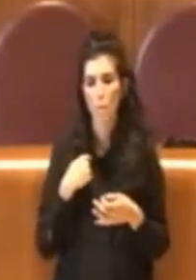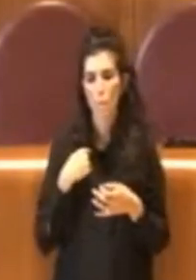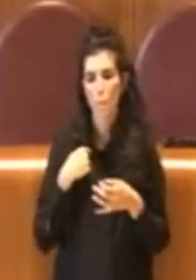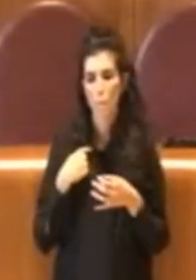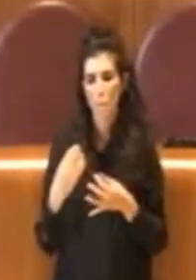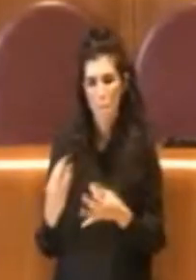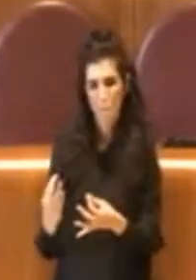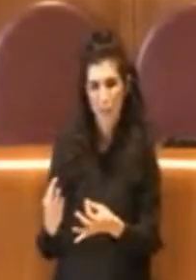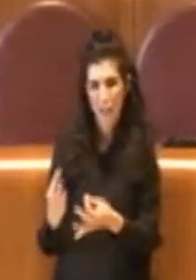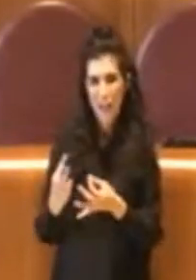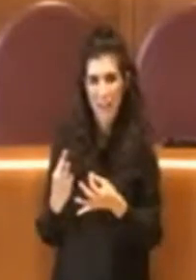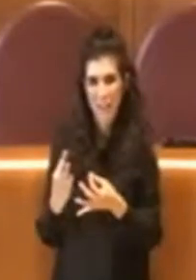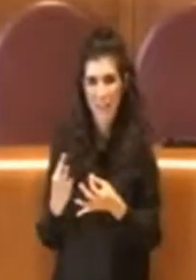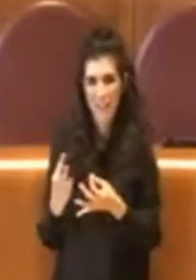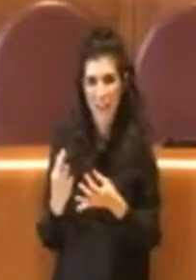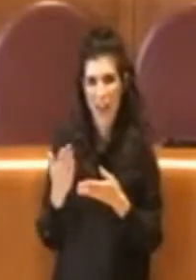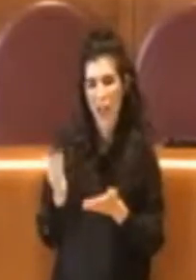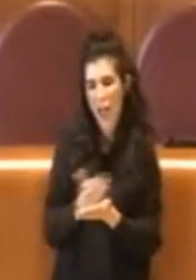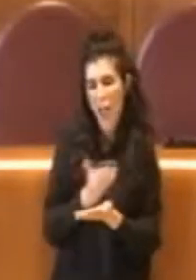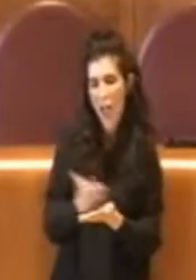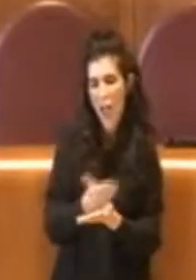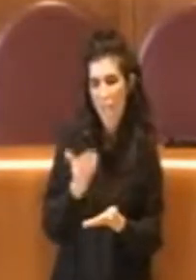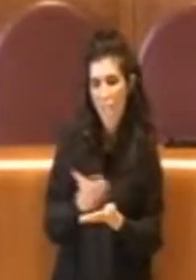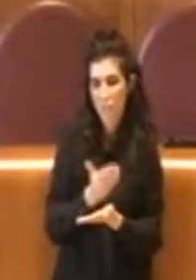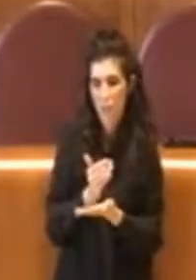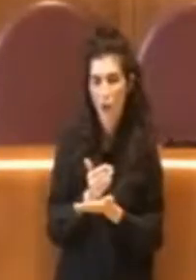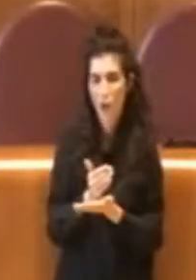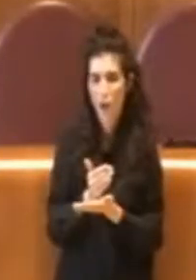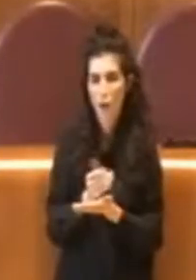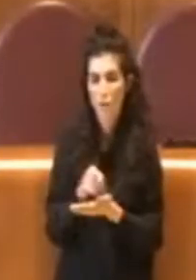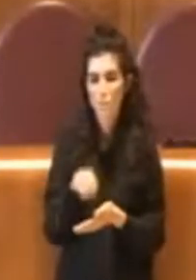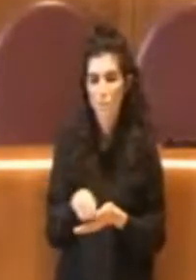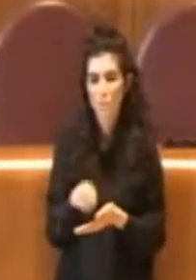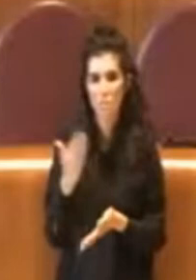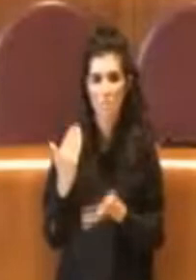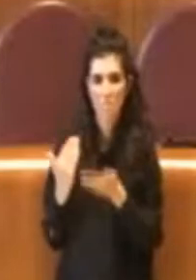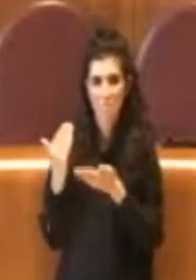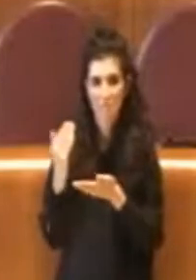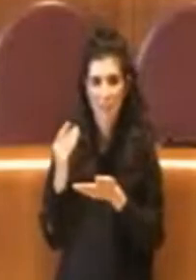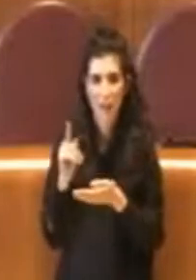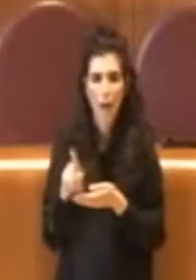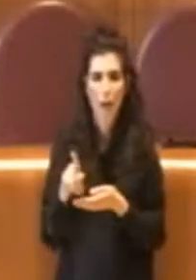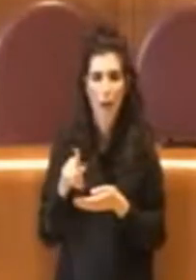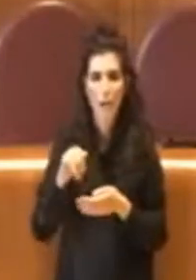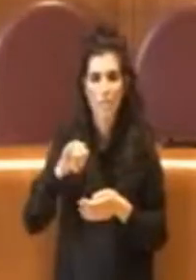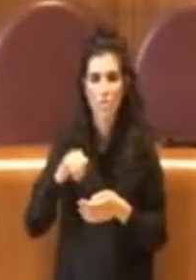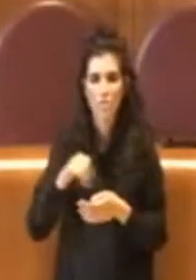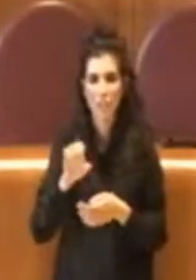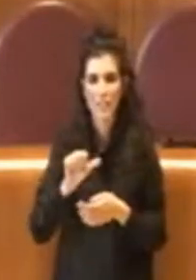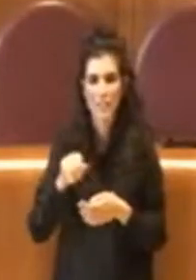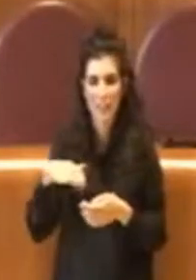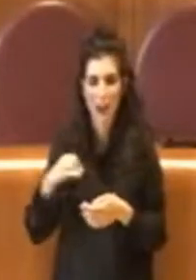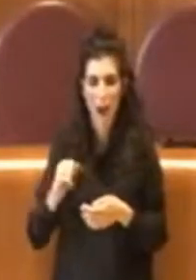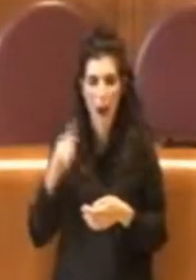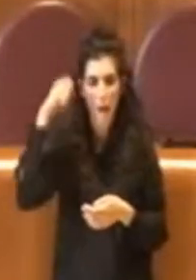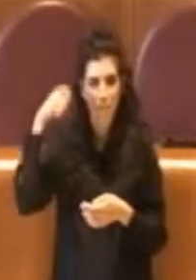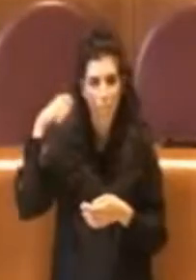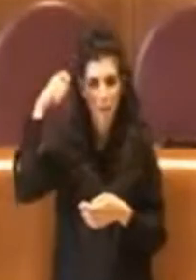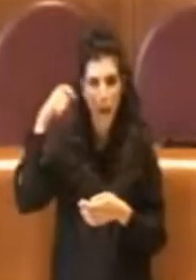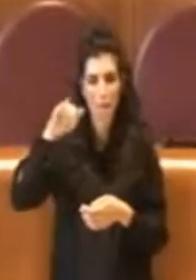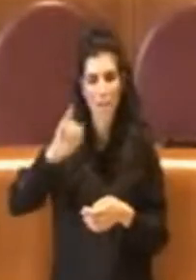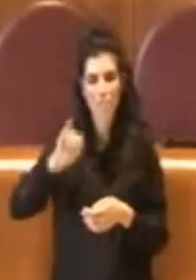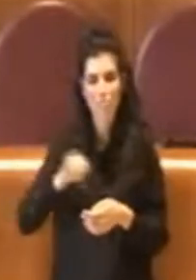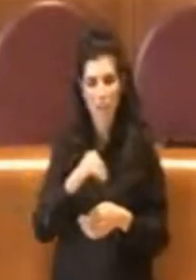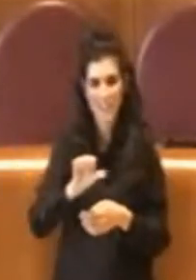e questo purtroppo mi costringono, Presidente, era come Jessica Rabbit, la disegnavano così. A me mi costringono, mi disegnano così.